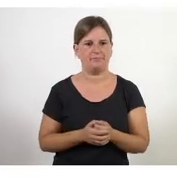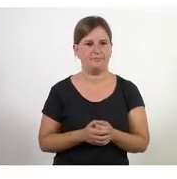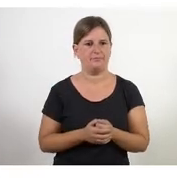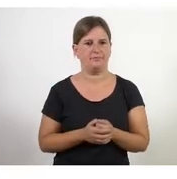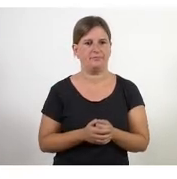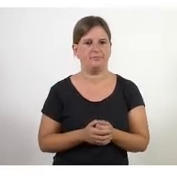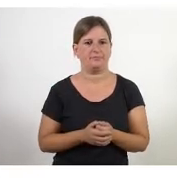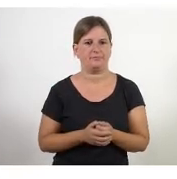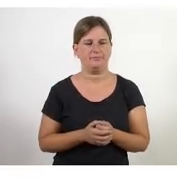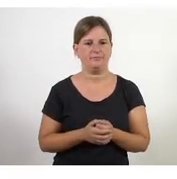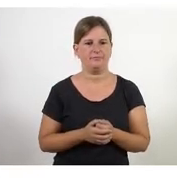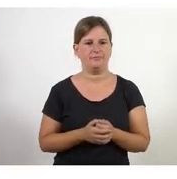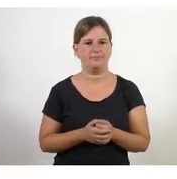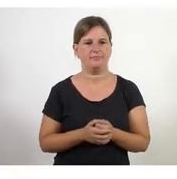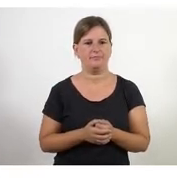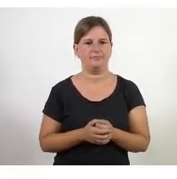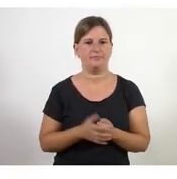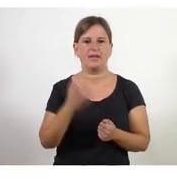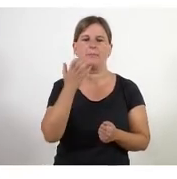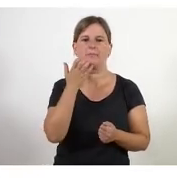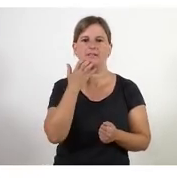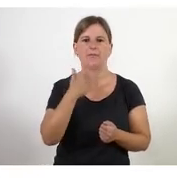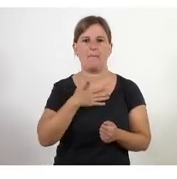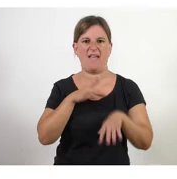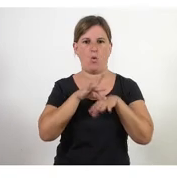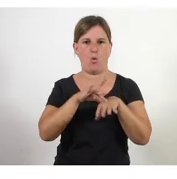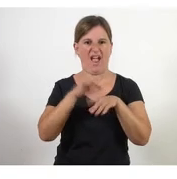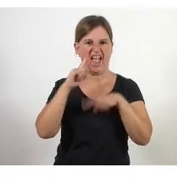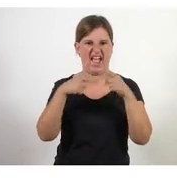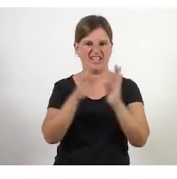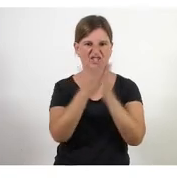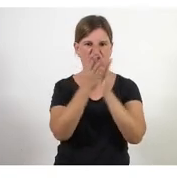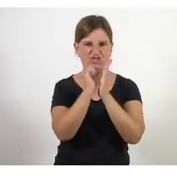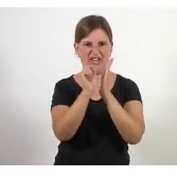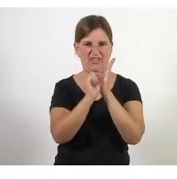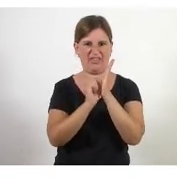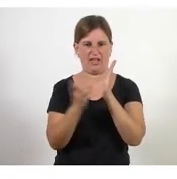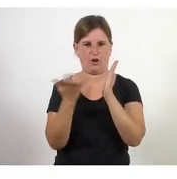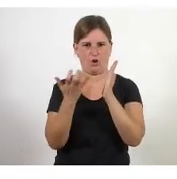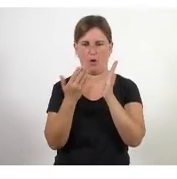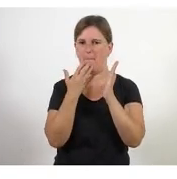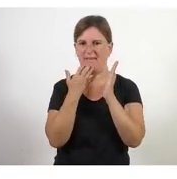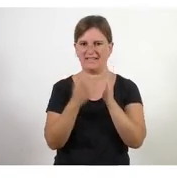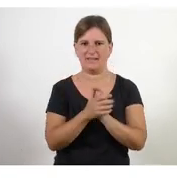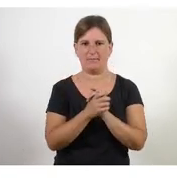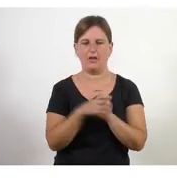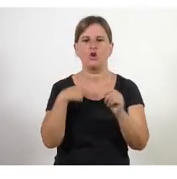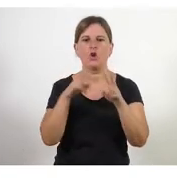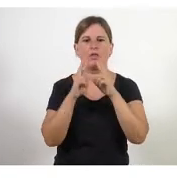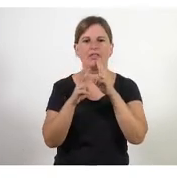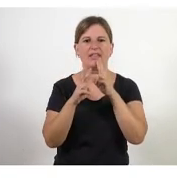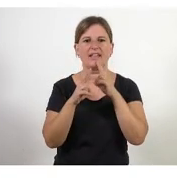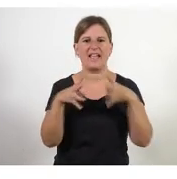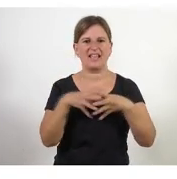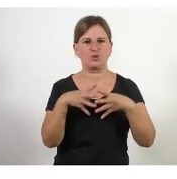com és la teva agenda la teva agenda diària eh de com si jo et digués estructura com a